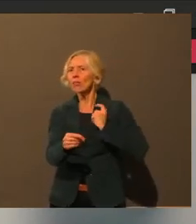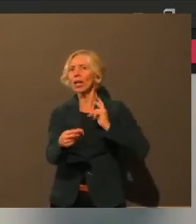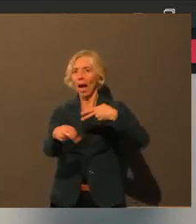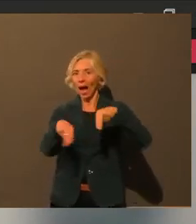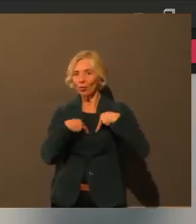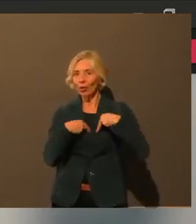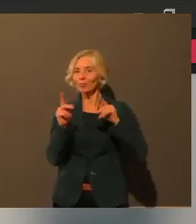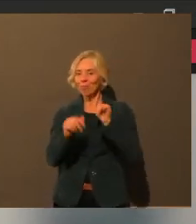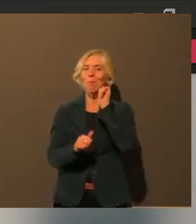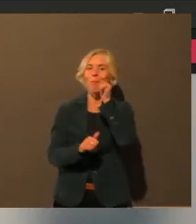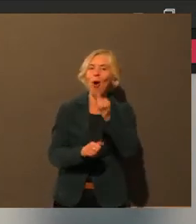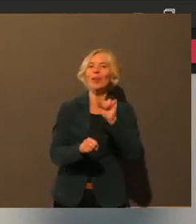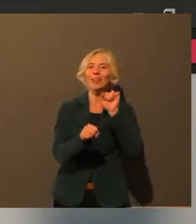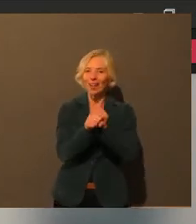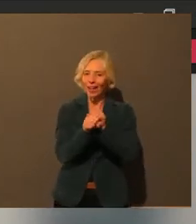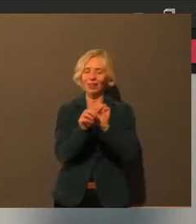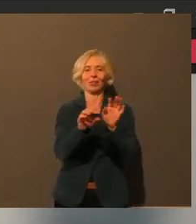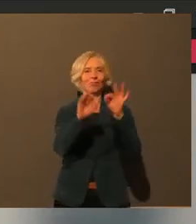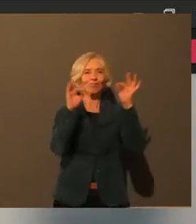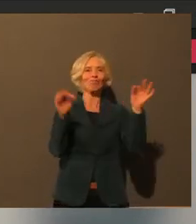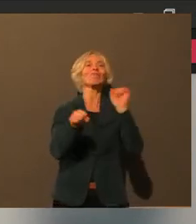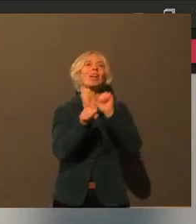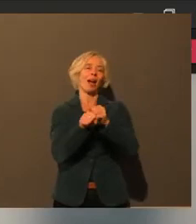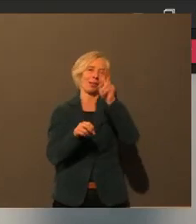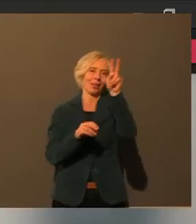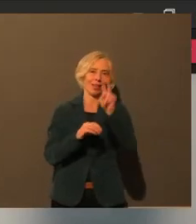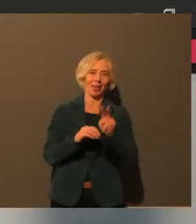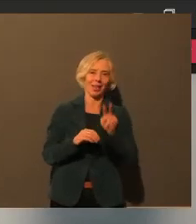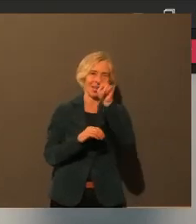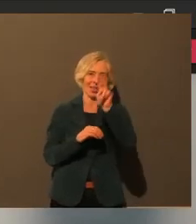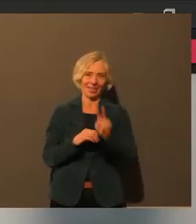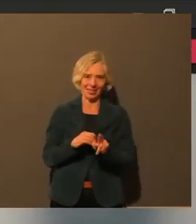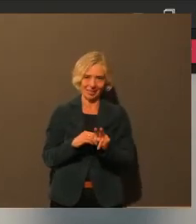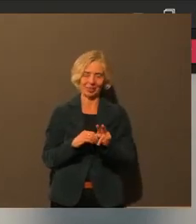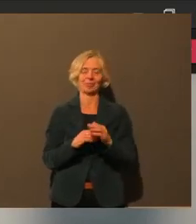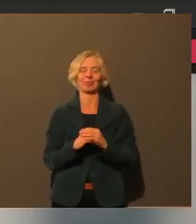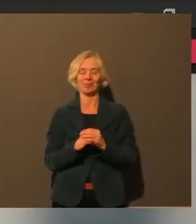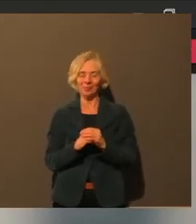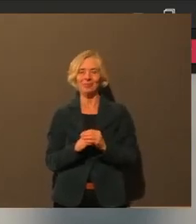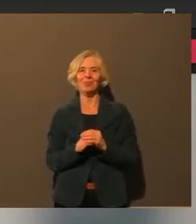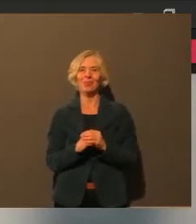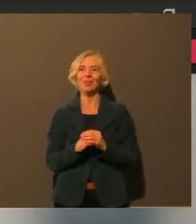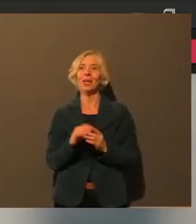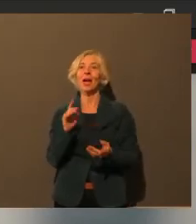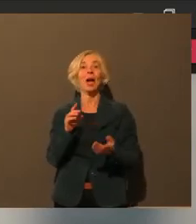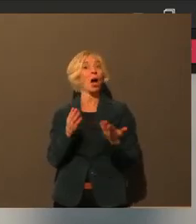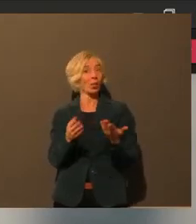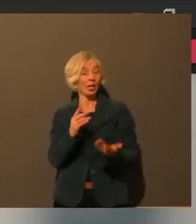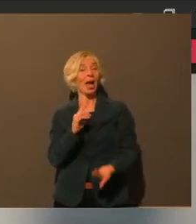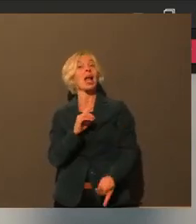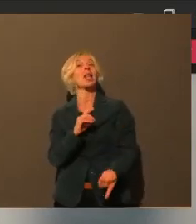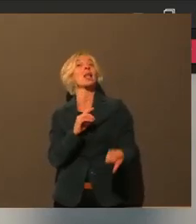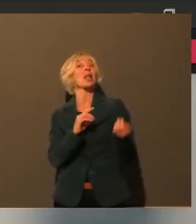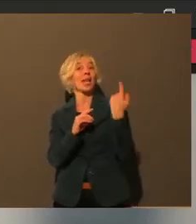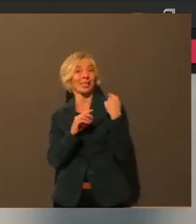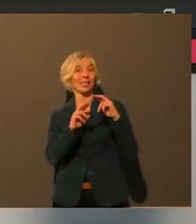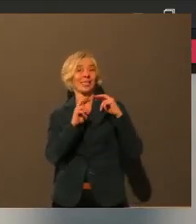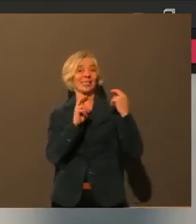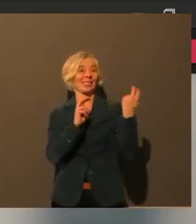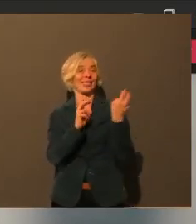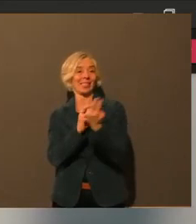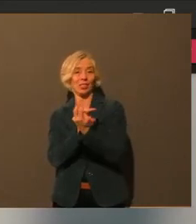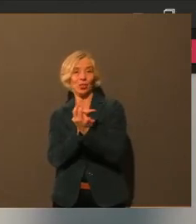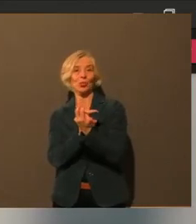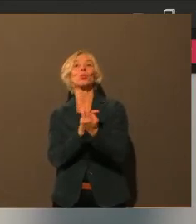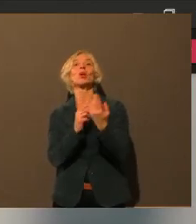auch beantwortet worden ist. Und Sie haben ja letztes Mal auch einige Anregungen schon mit auf den Weg gegeben, was denn eigentlich die